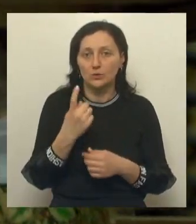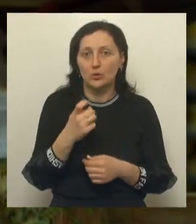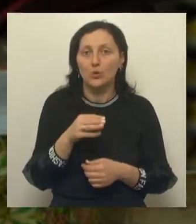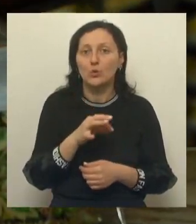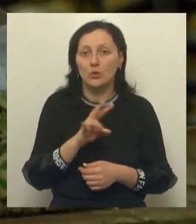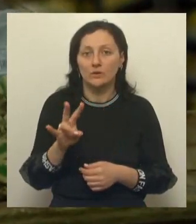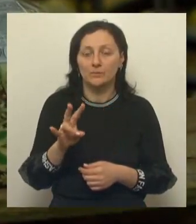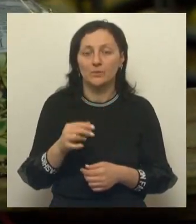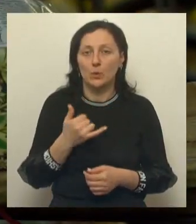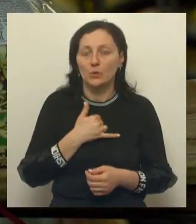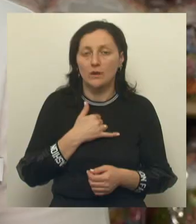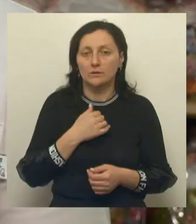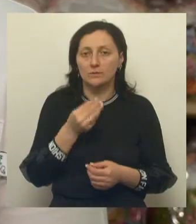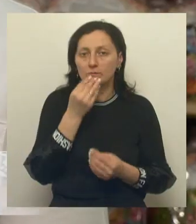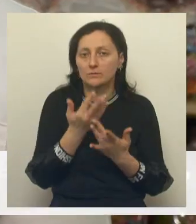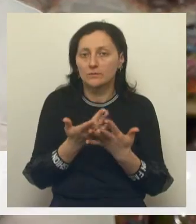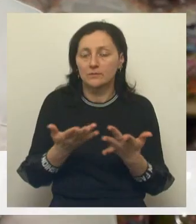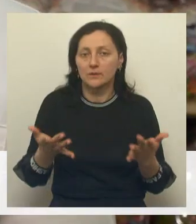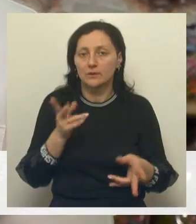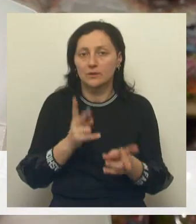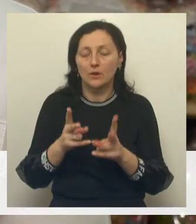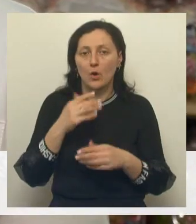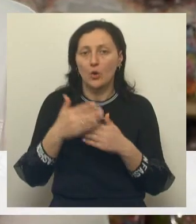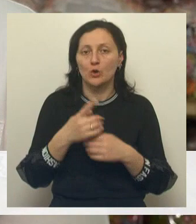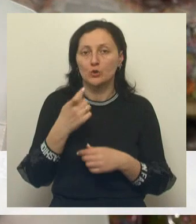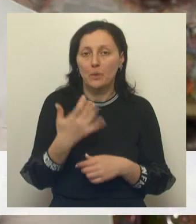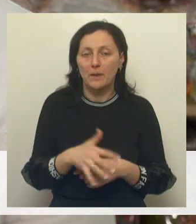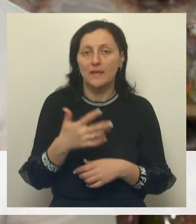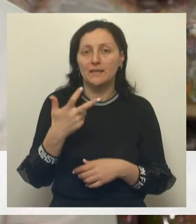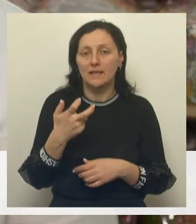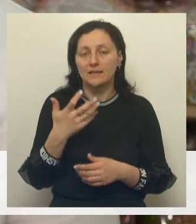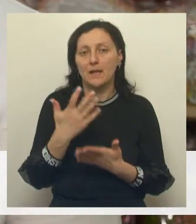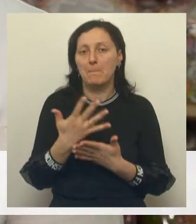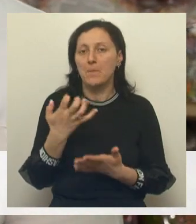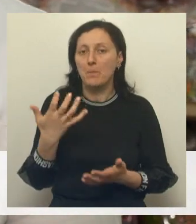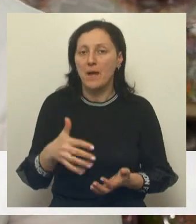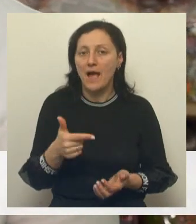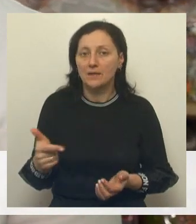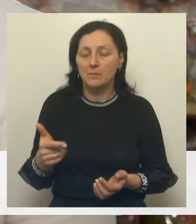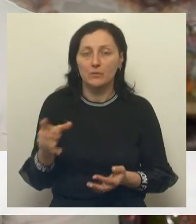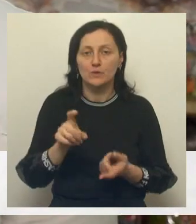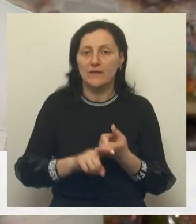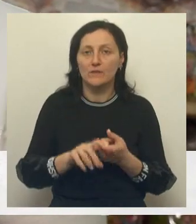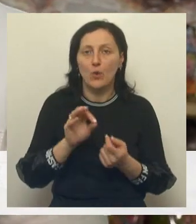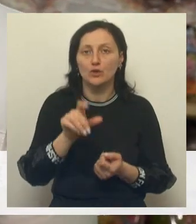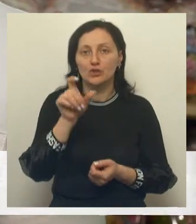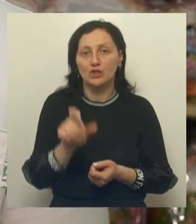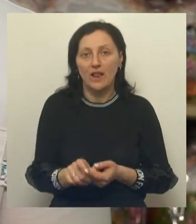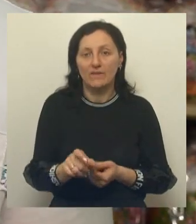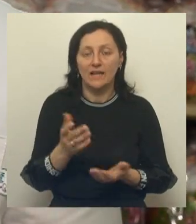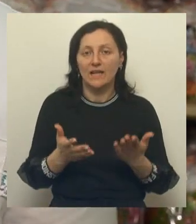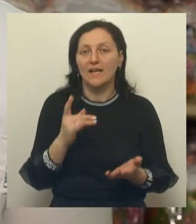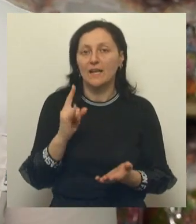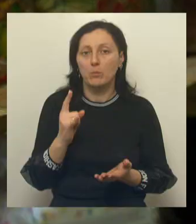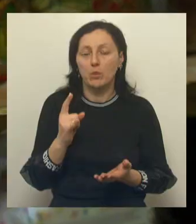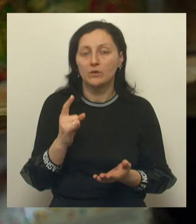нас ассортимент такой широкий, линейка по развесу 150, 350, 550. В зависимости от человека, либо ребенка, кто